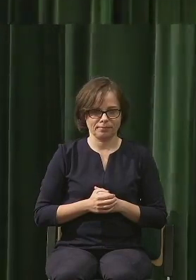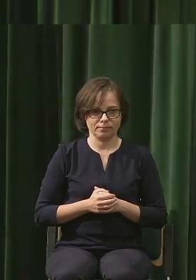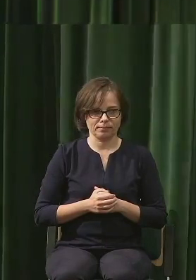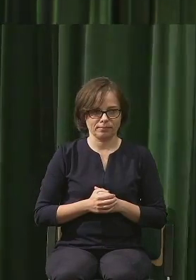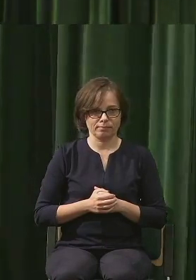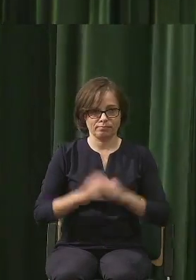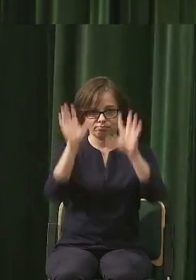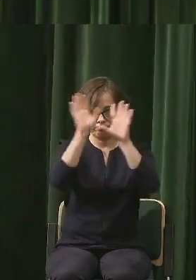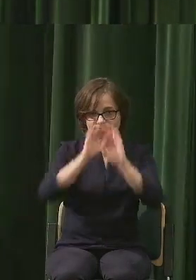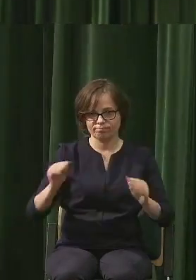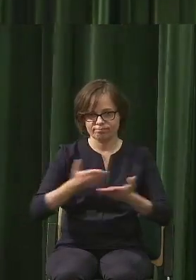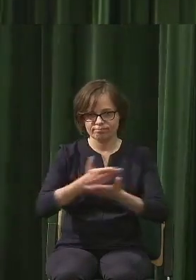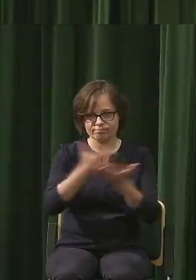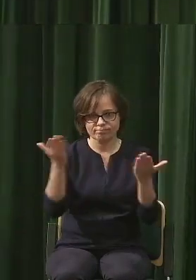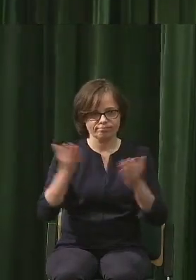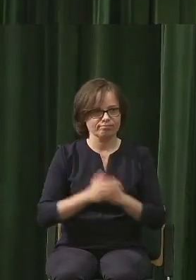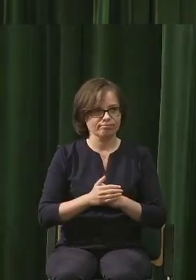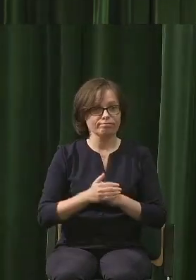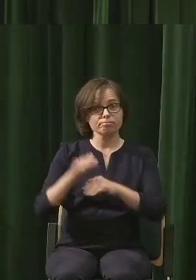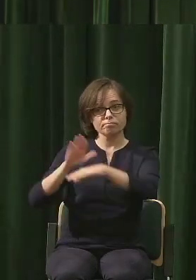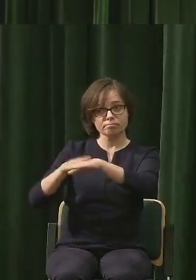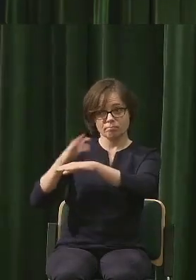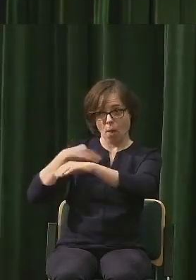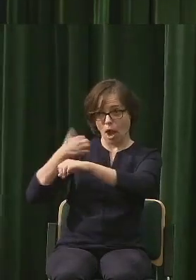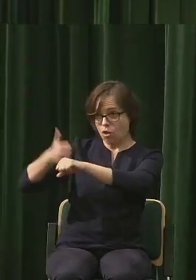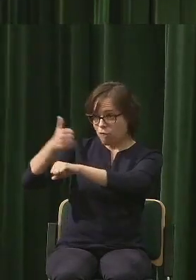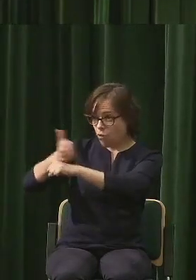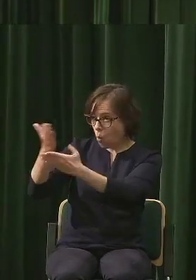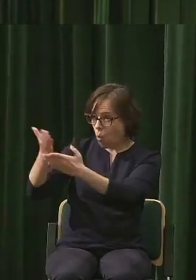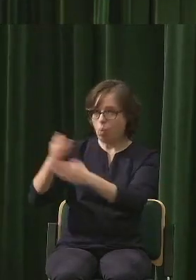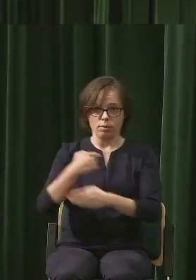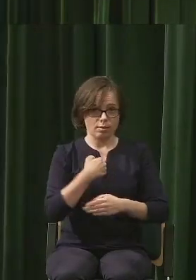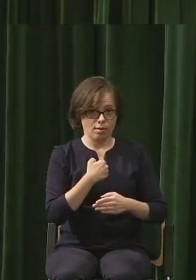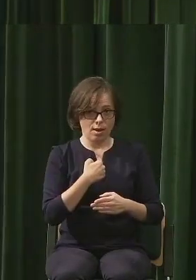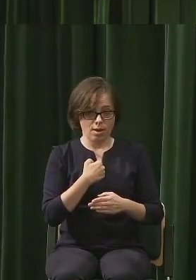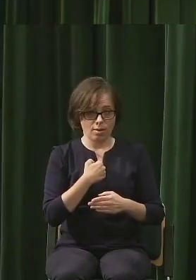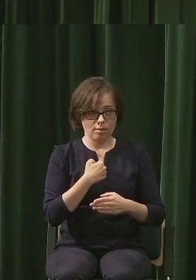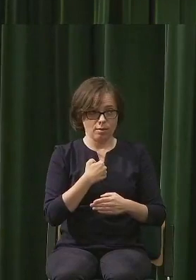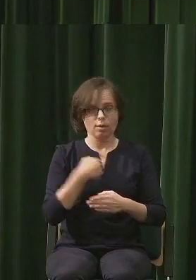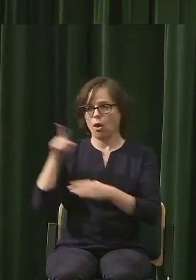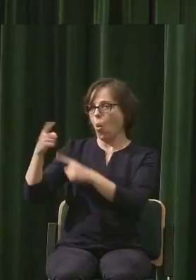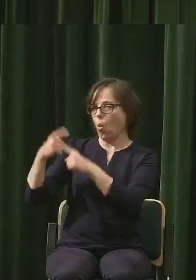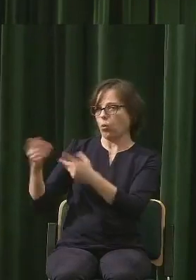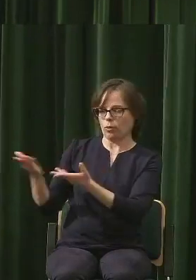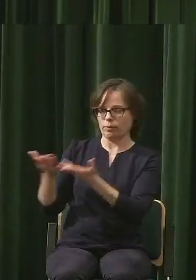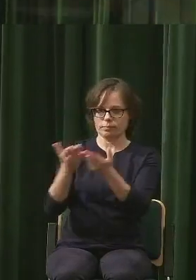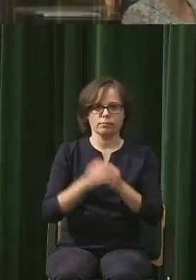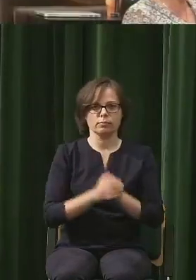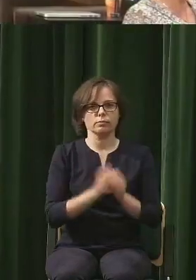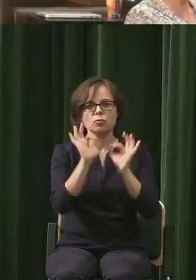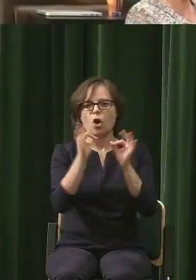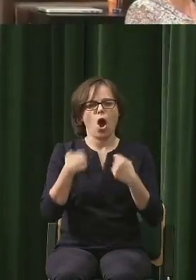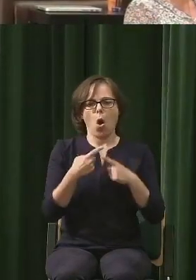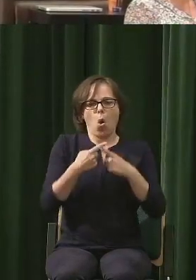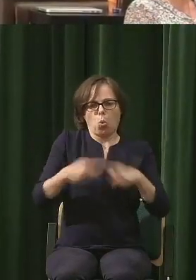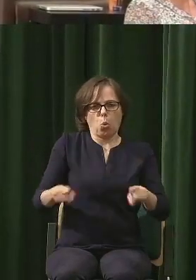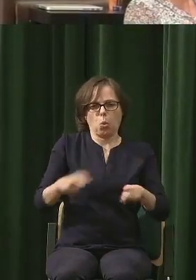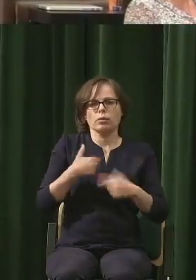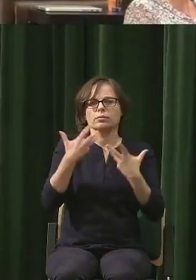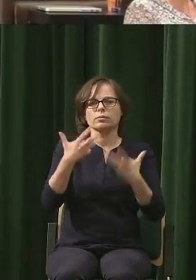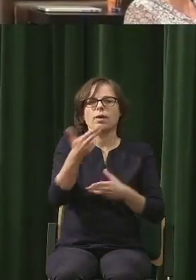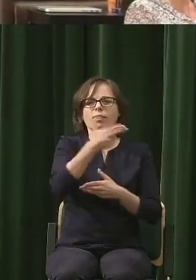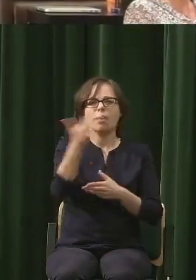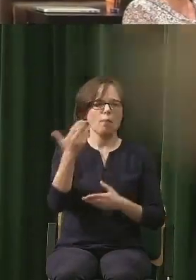Proszę Państwa, Pani Wójt, Pani czy ja pierwszy? Ja króciutko. A, króciutko, to proszę bardzo. Ja króciutko, bo ja jeszcze chciałam na temat tej